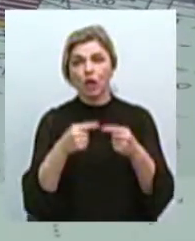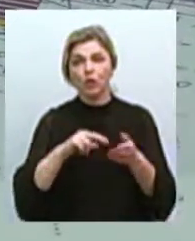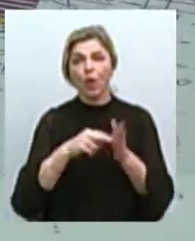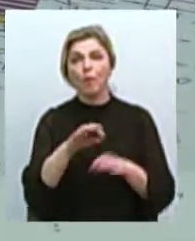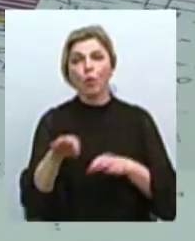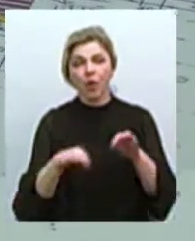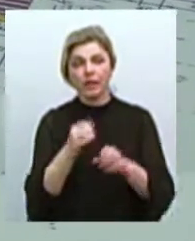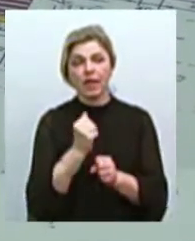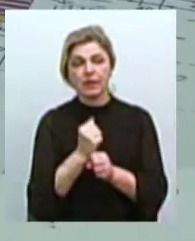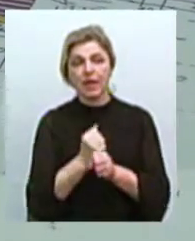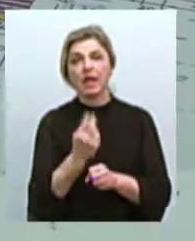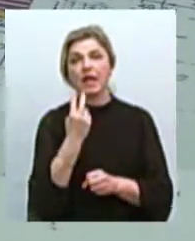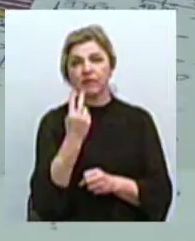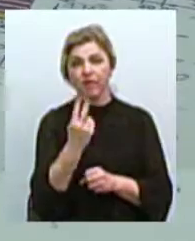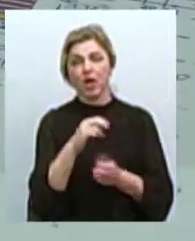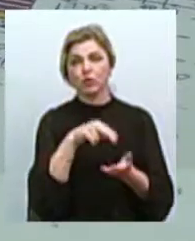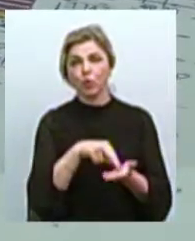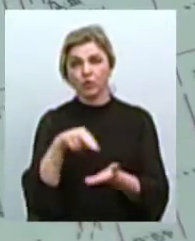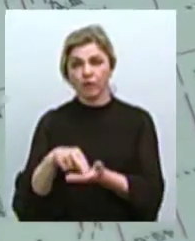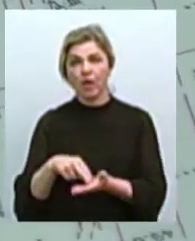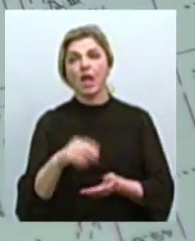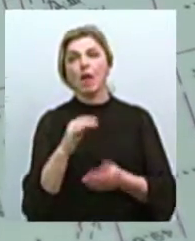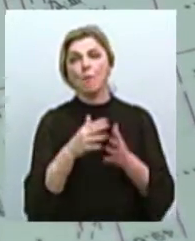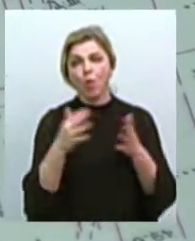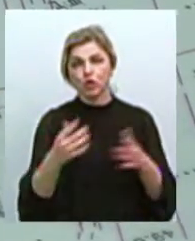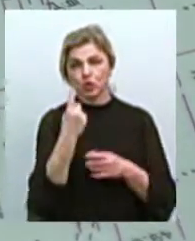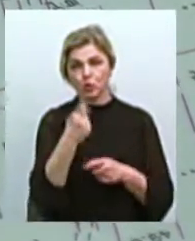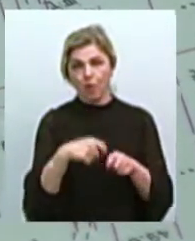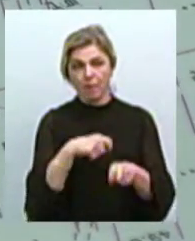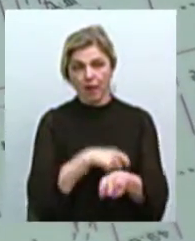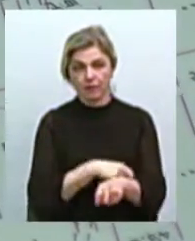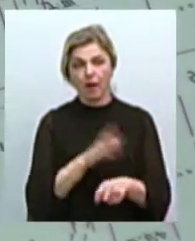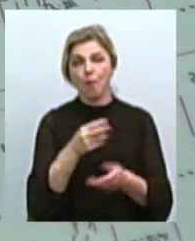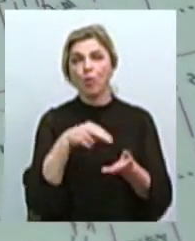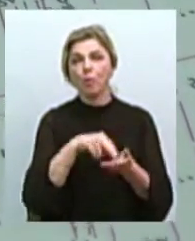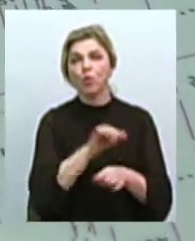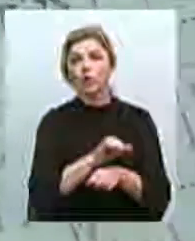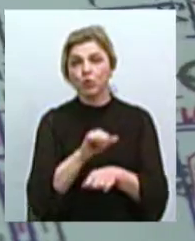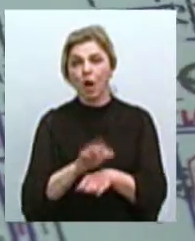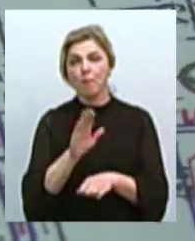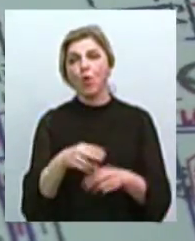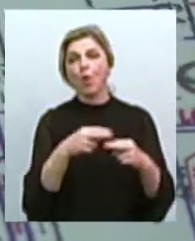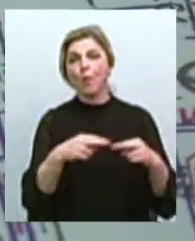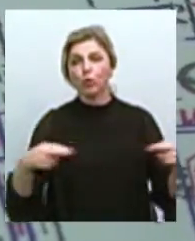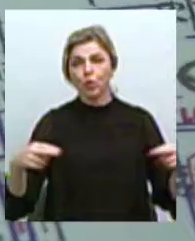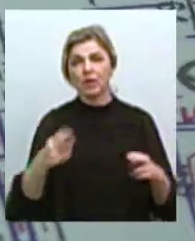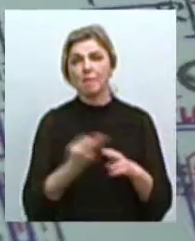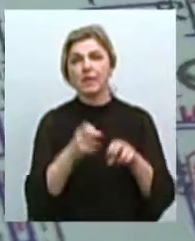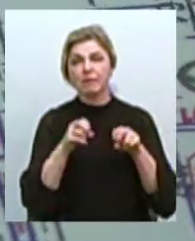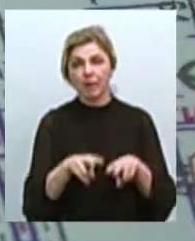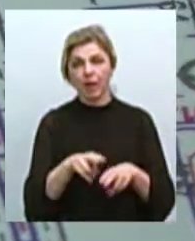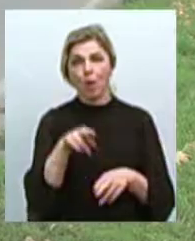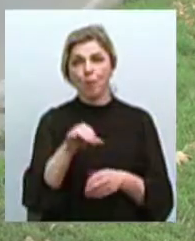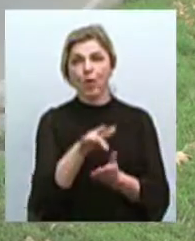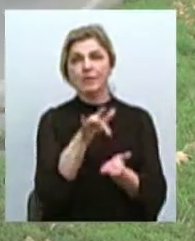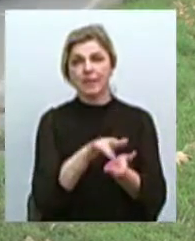дві рівні кишені, кожна згідно вимог більше 100 метрів. Тут далі встановлюється смуга безпеки, яка встановлюється посередині дороги.